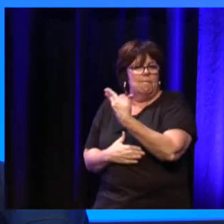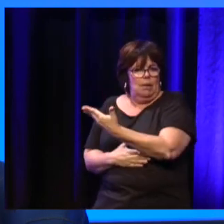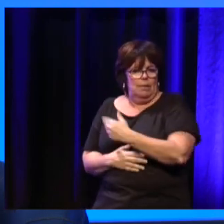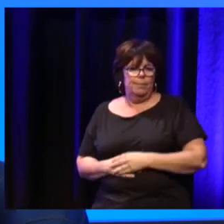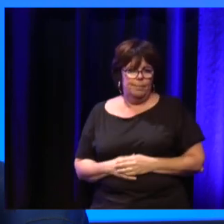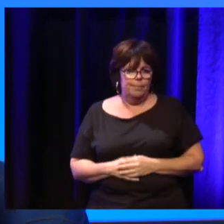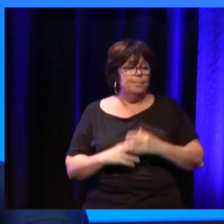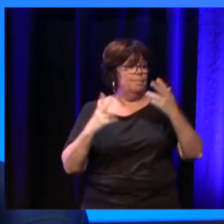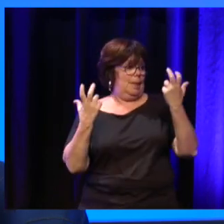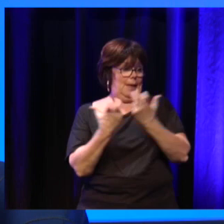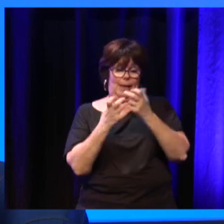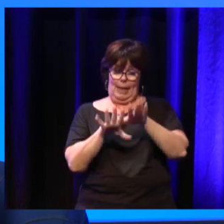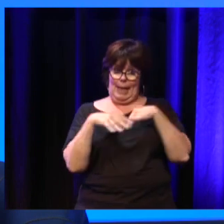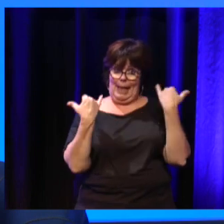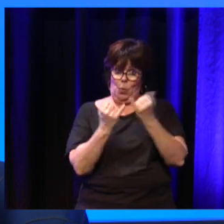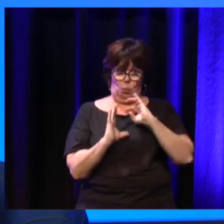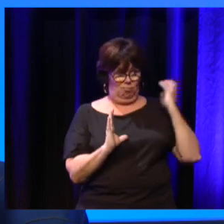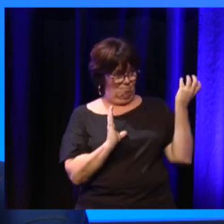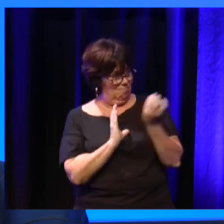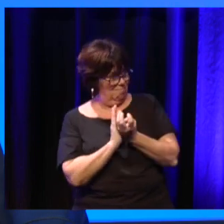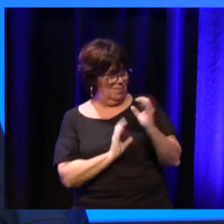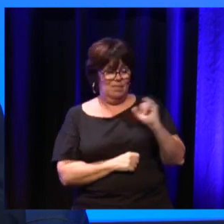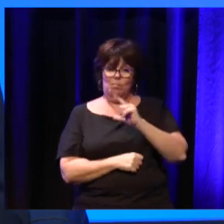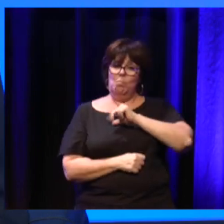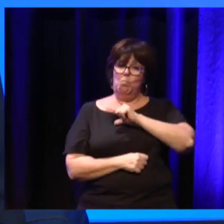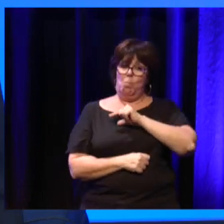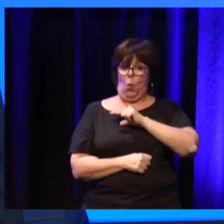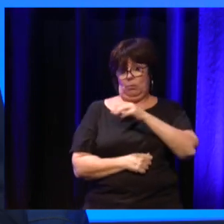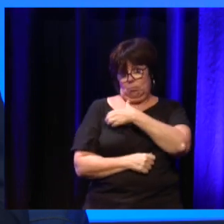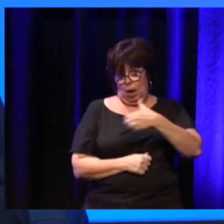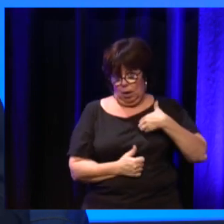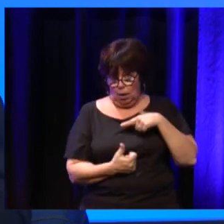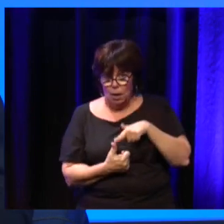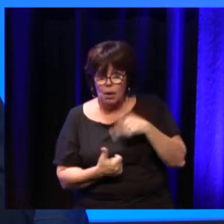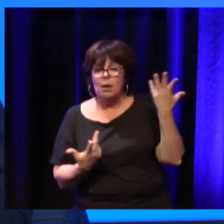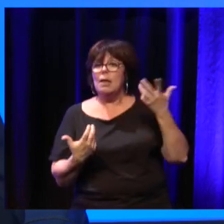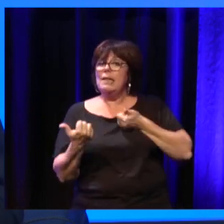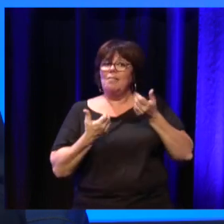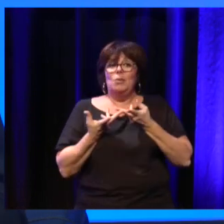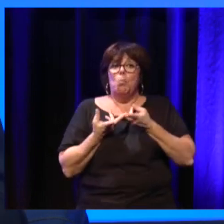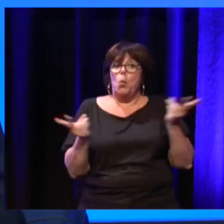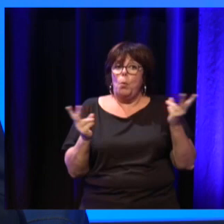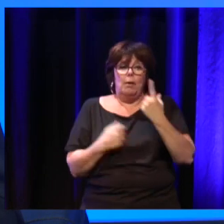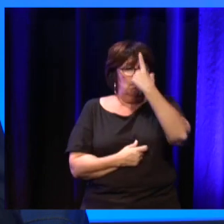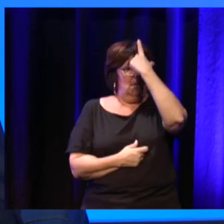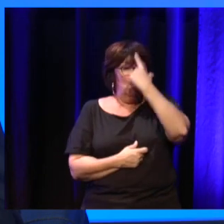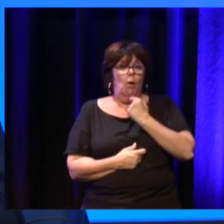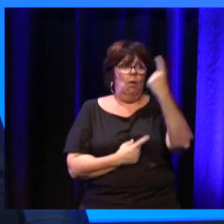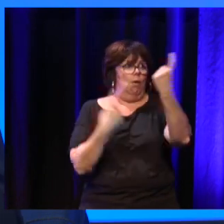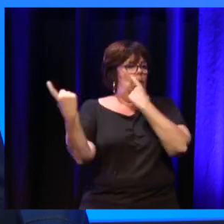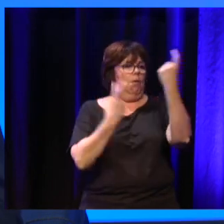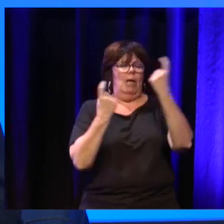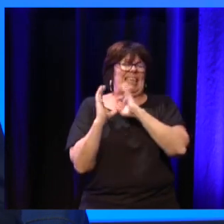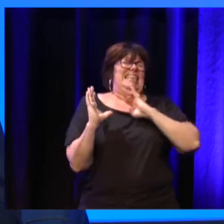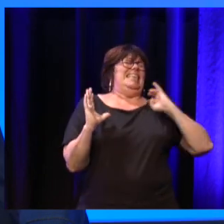on a par exemple la police municipale, on a des services publics, enfin on a un nombre d'acteurs extrêmement